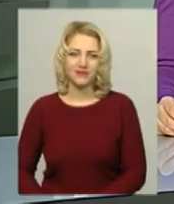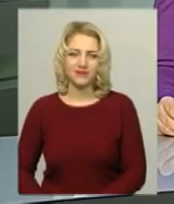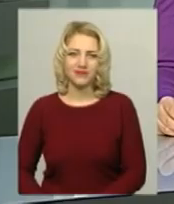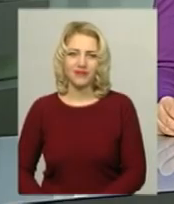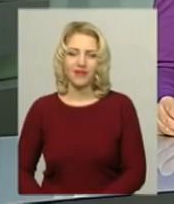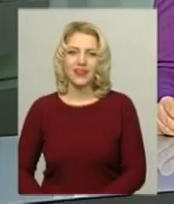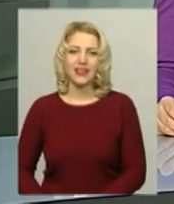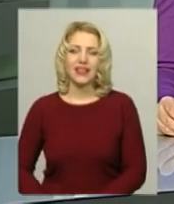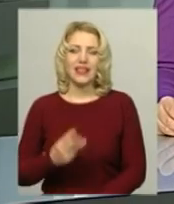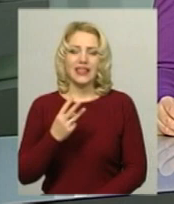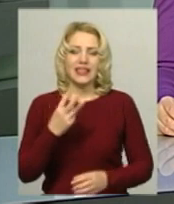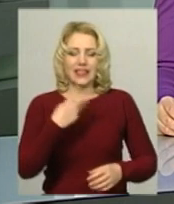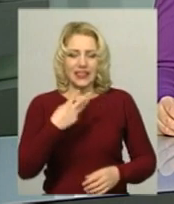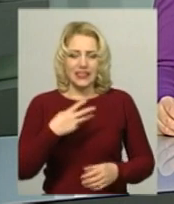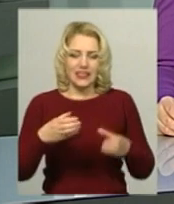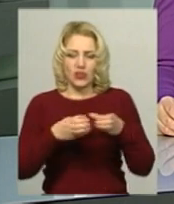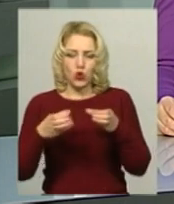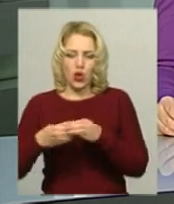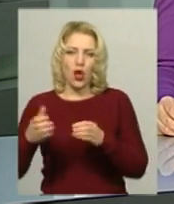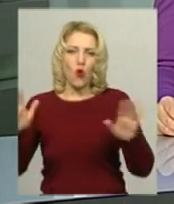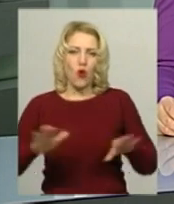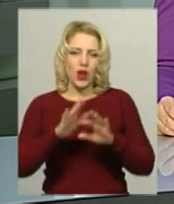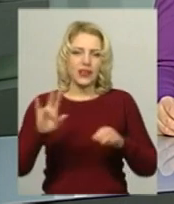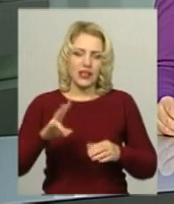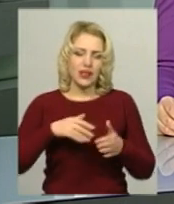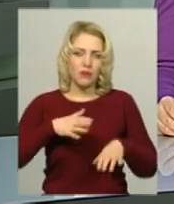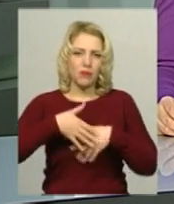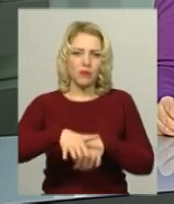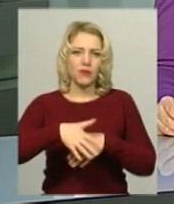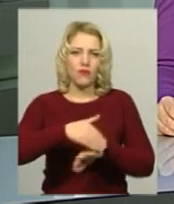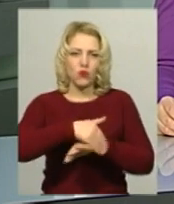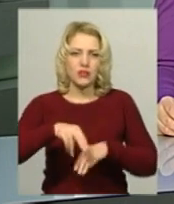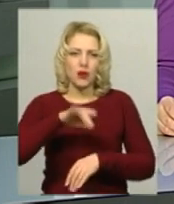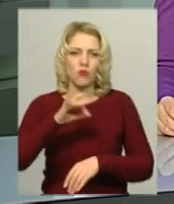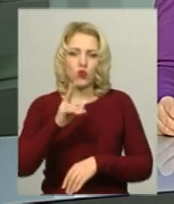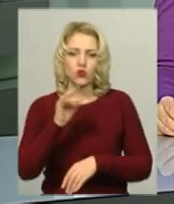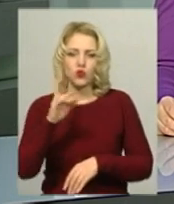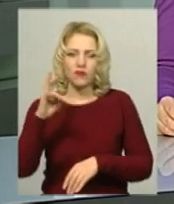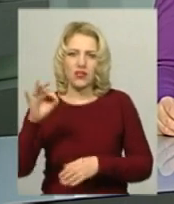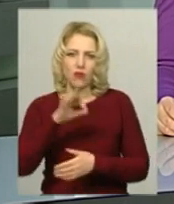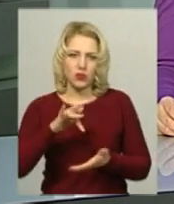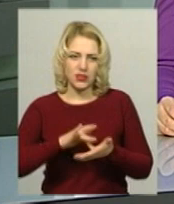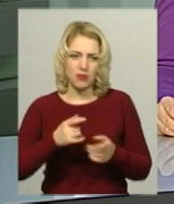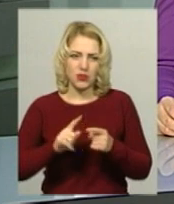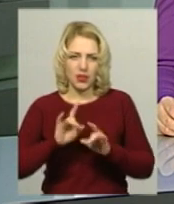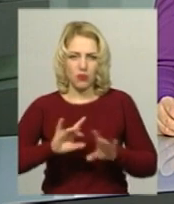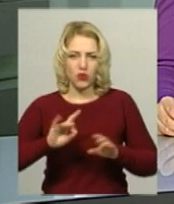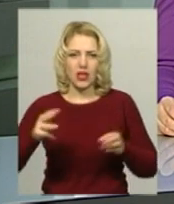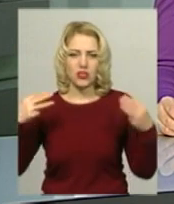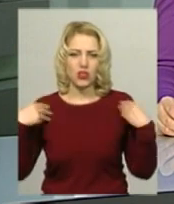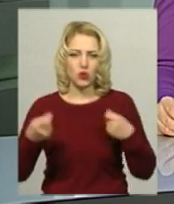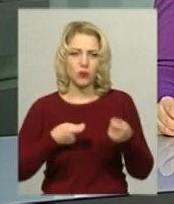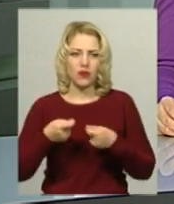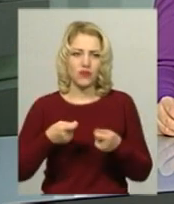Три десятки гуртів-колядників пройшли святковою ходою вулицею Проскурівської, що в обласному центрі. Про це повідомив начальник